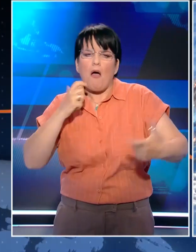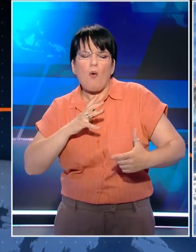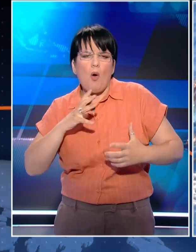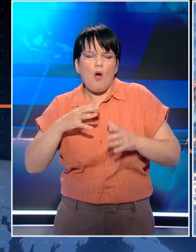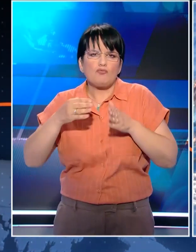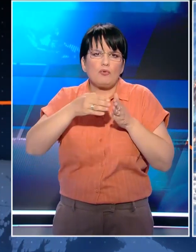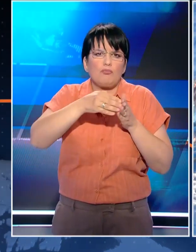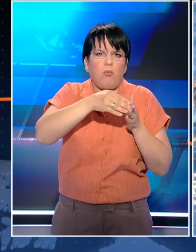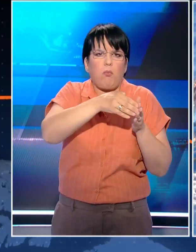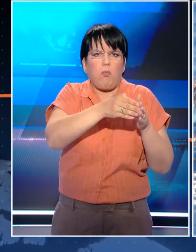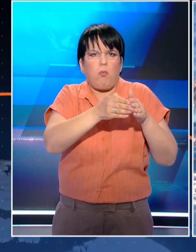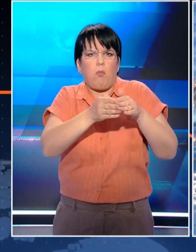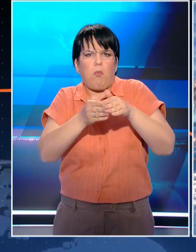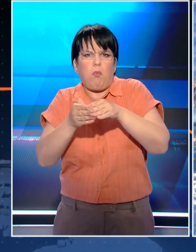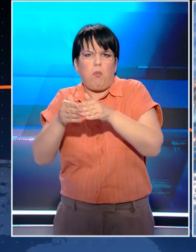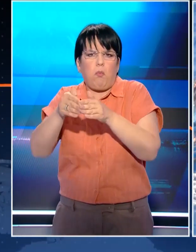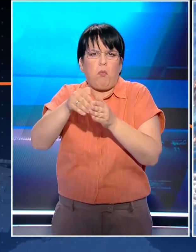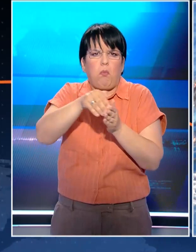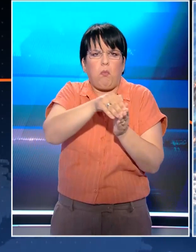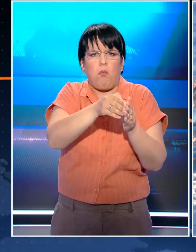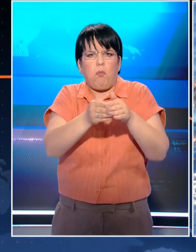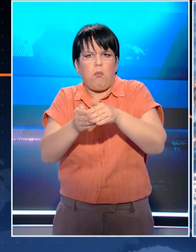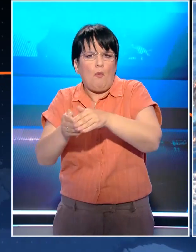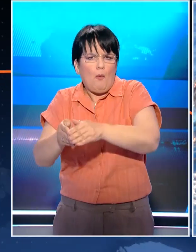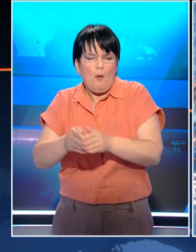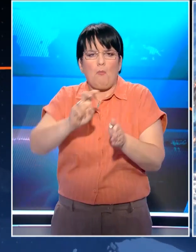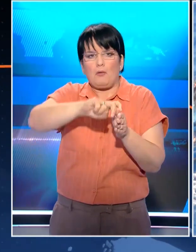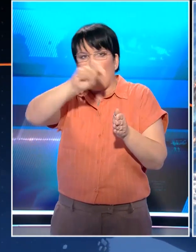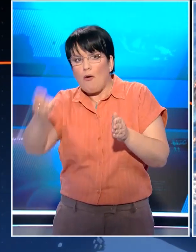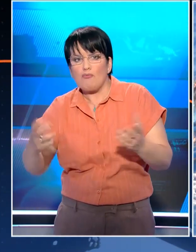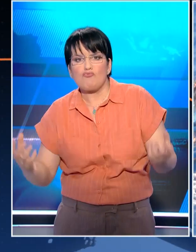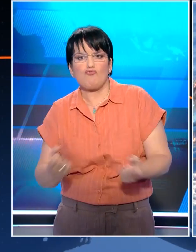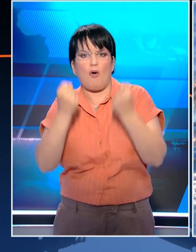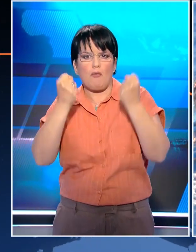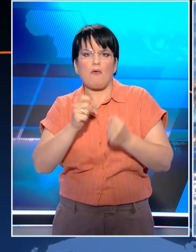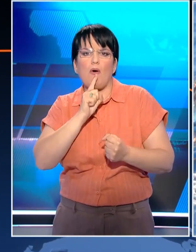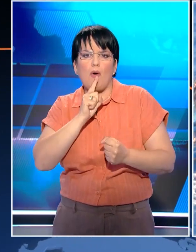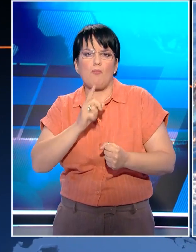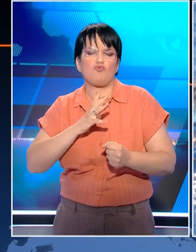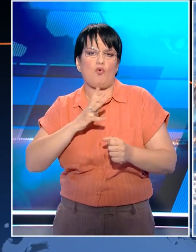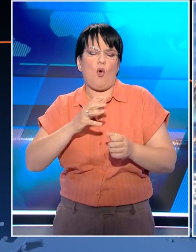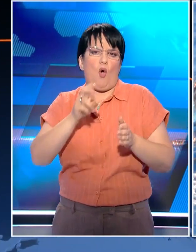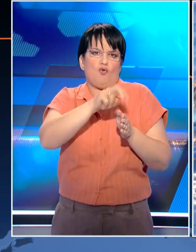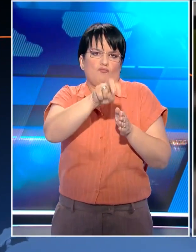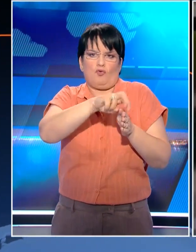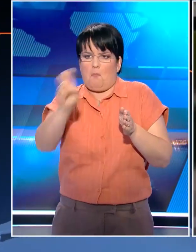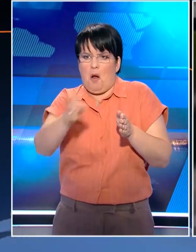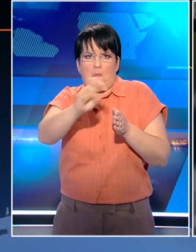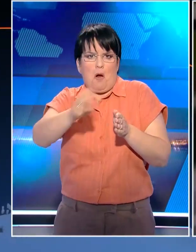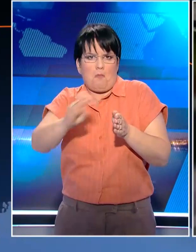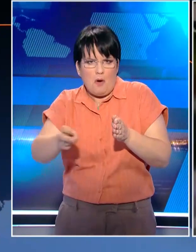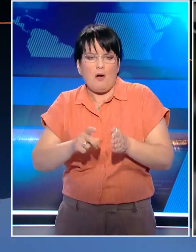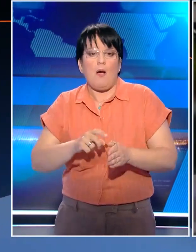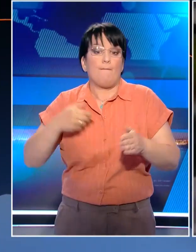Το πλοίο άρχισε να παίρνει κλίση και να κινείται από τα αριστερά προς τα δεξιά. Πήδεξα στη θάλασσα για να σωθώ, όπως και οι περισσότεροι που ήταν στο πάνω μέρος. Οι